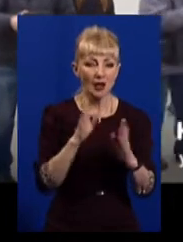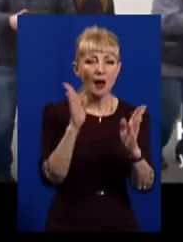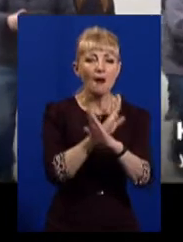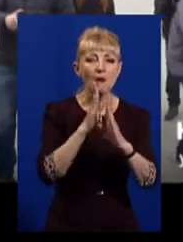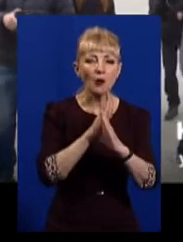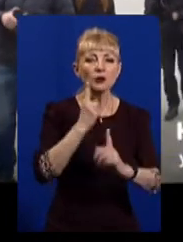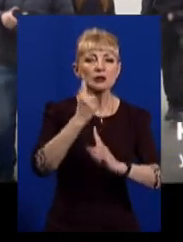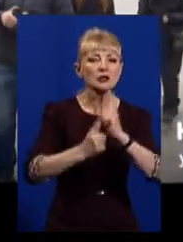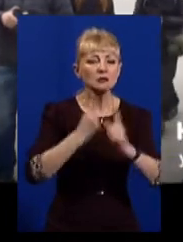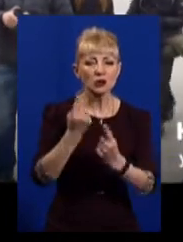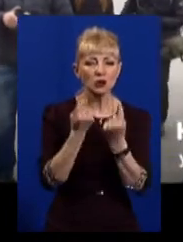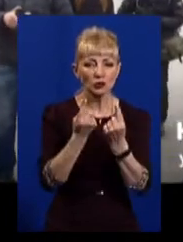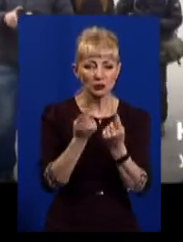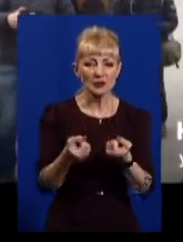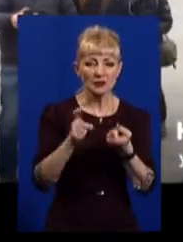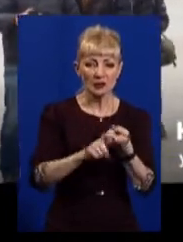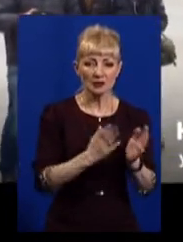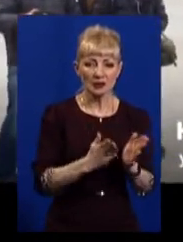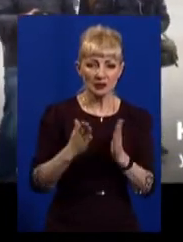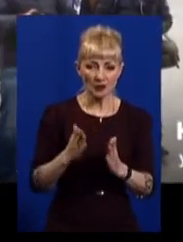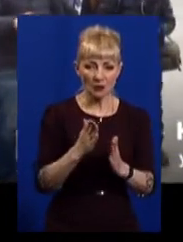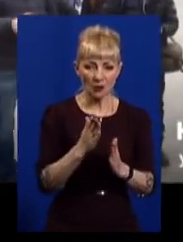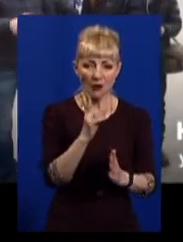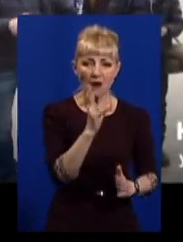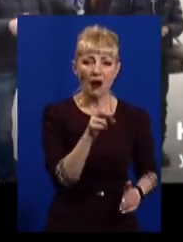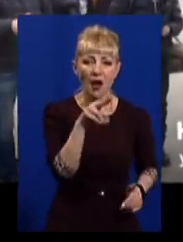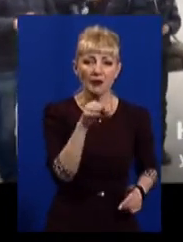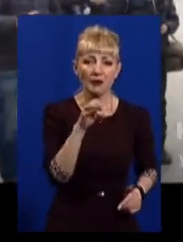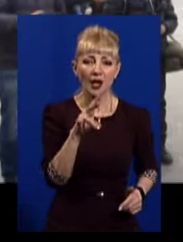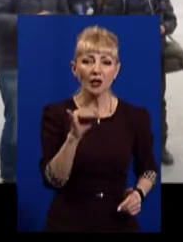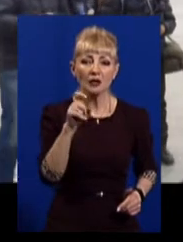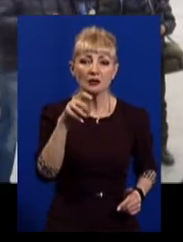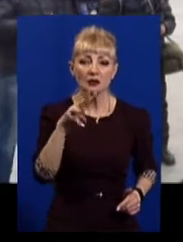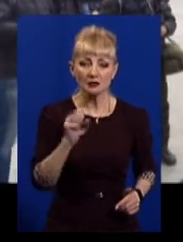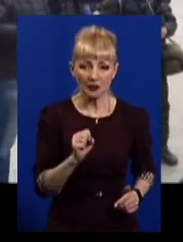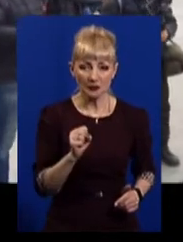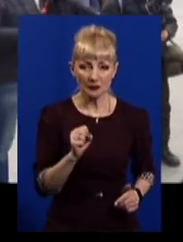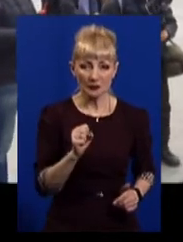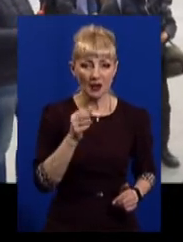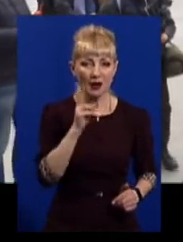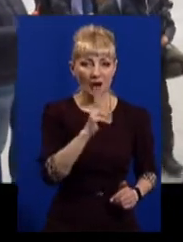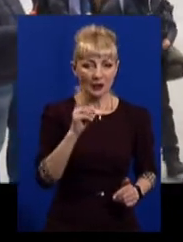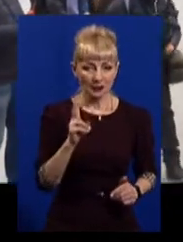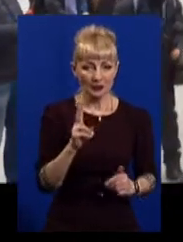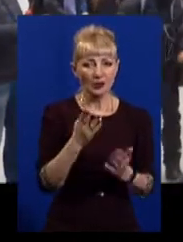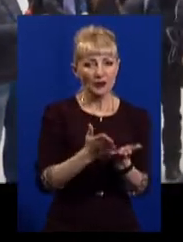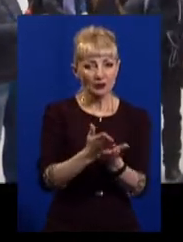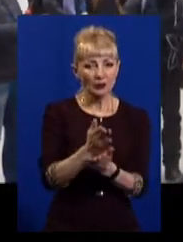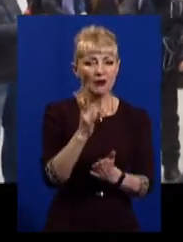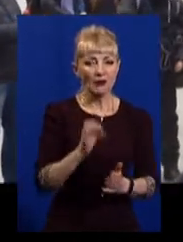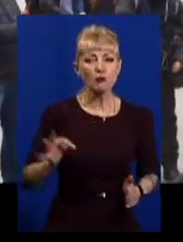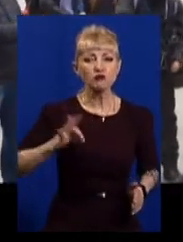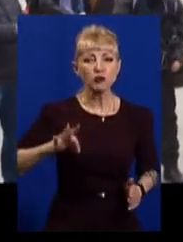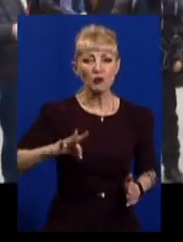системою капіталізму, яка спрямована лише на споживання